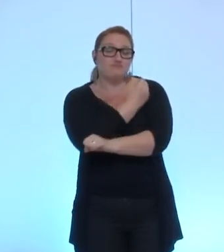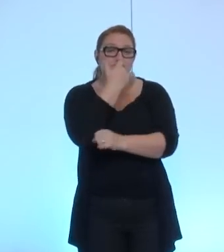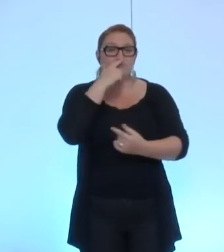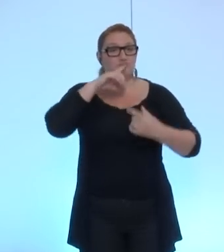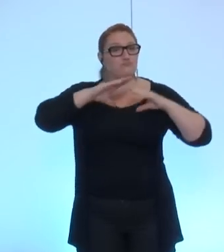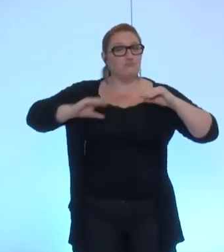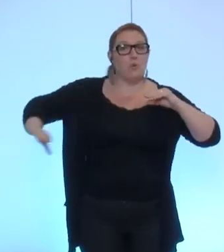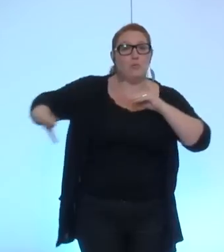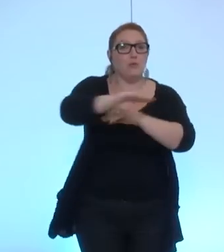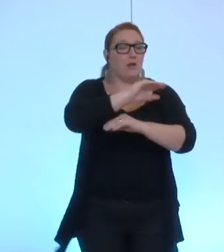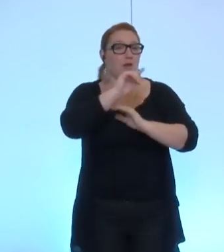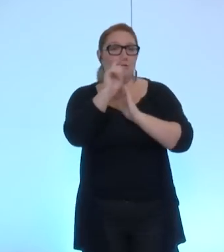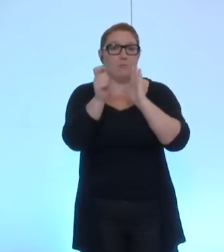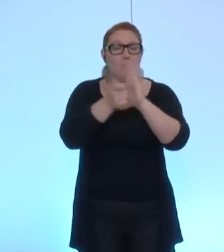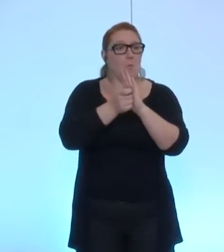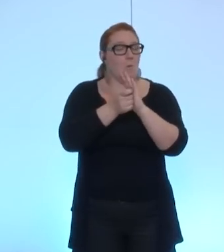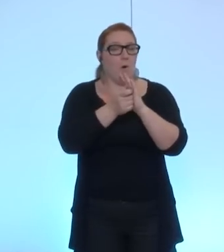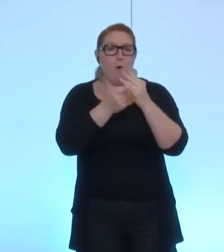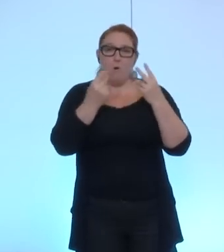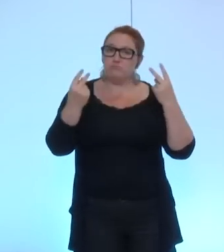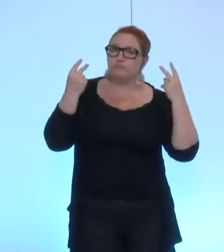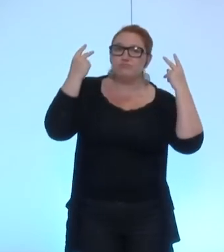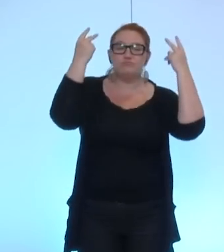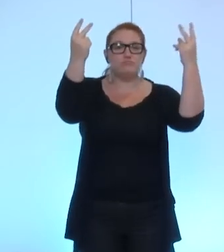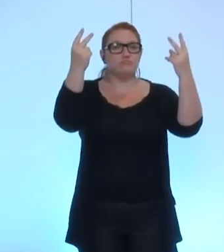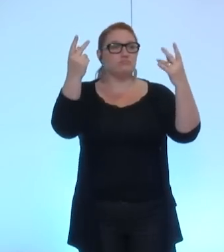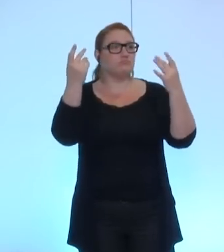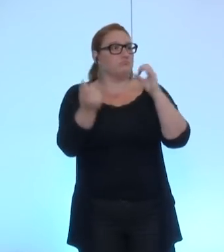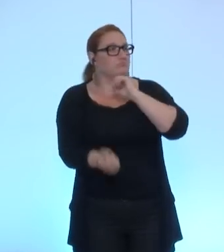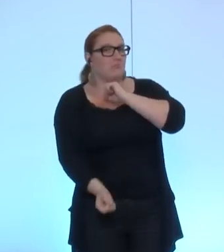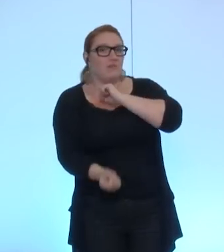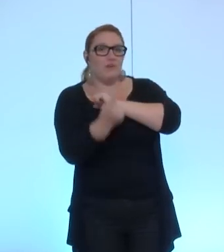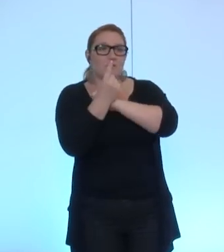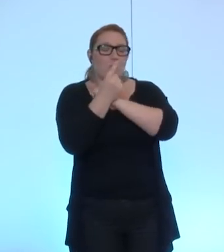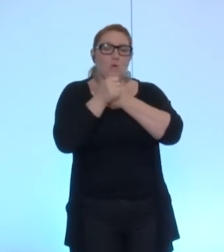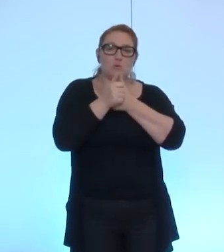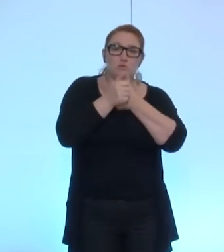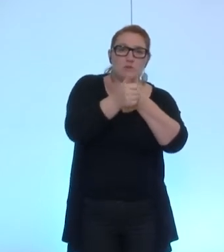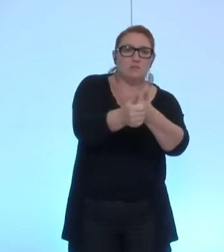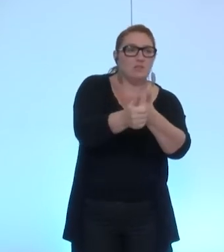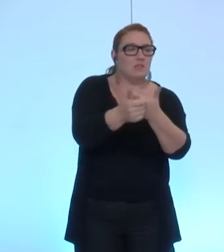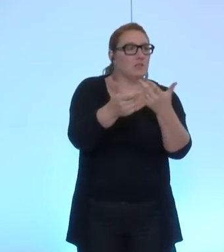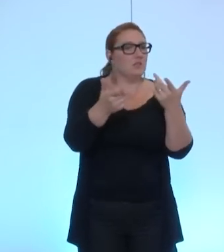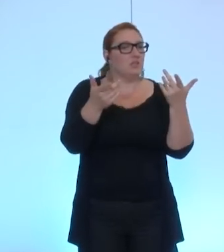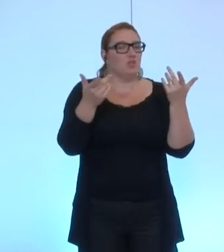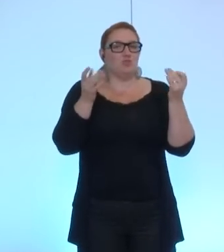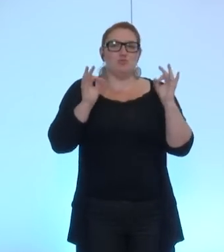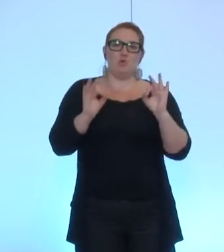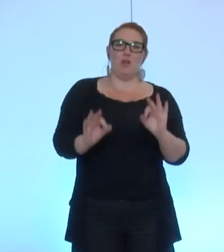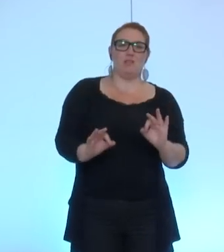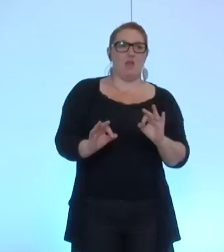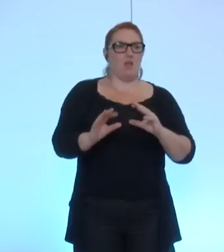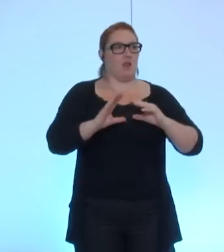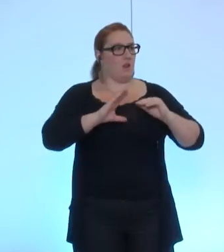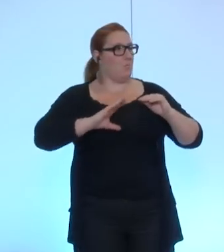Un événement qui a été suivi, solennel, également populaire, joyeux comme il se